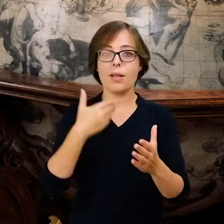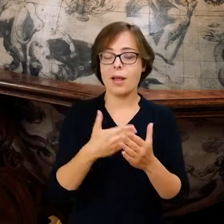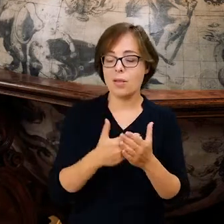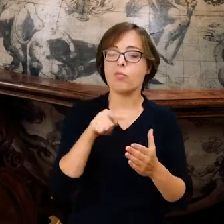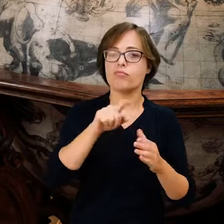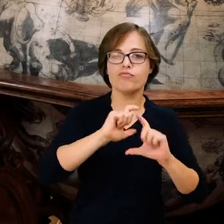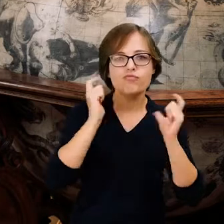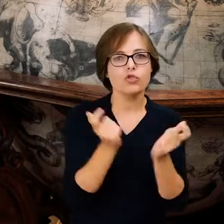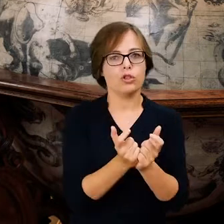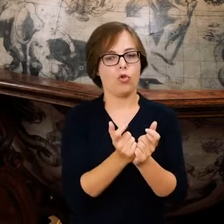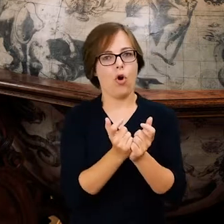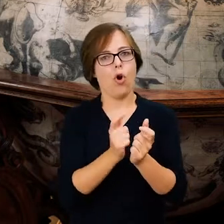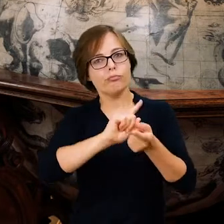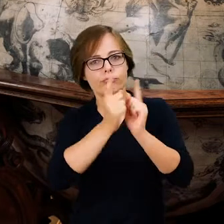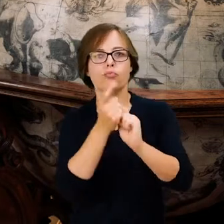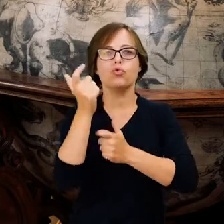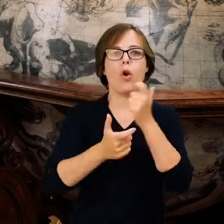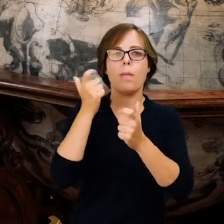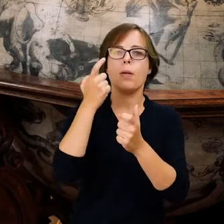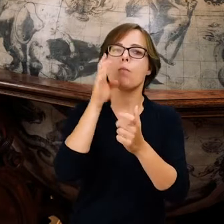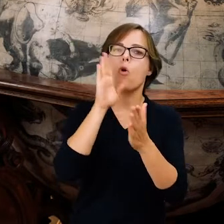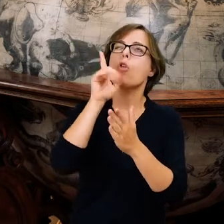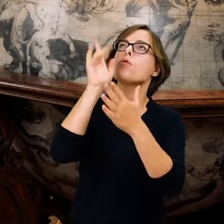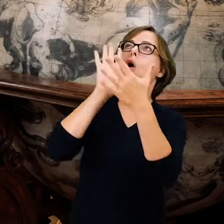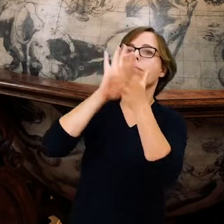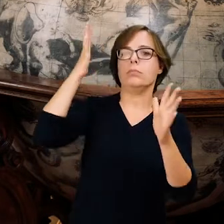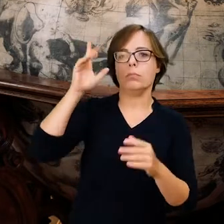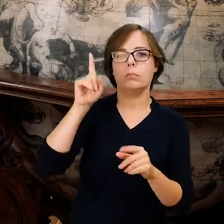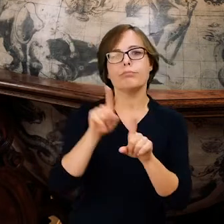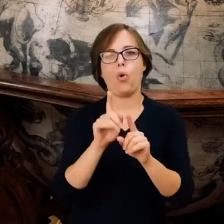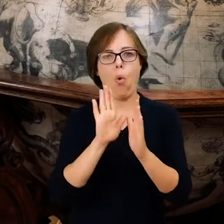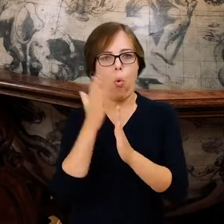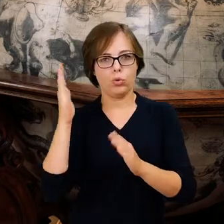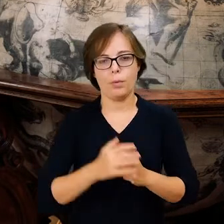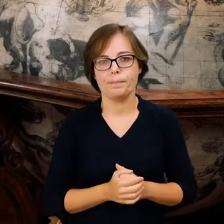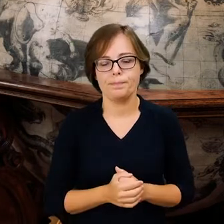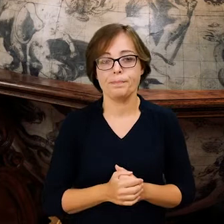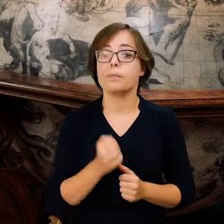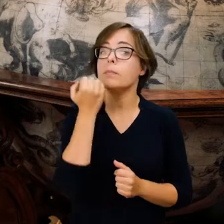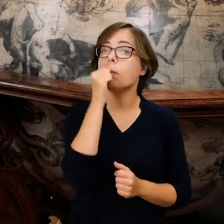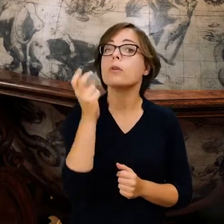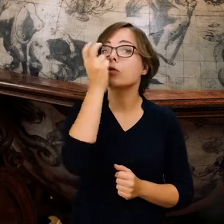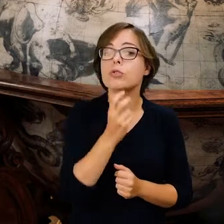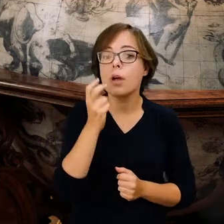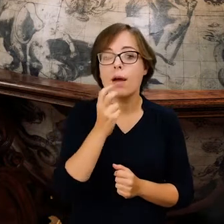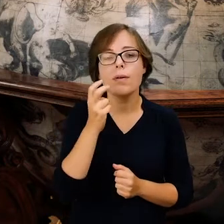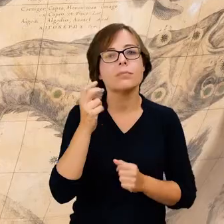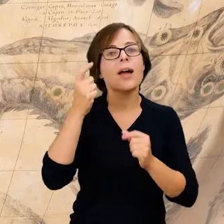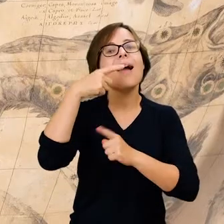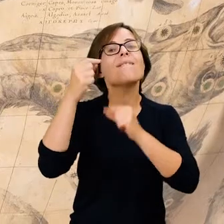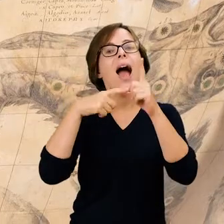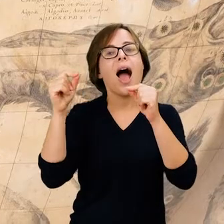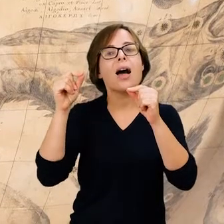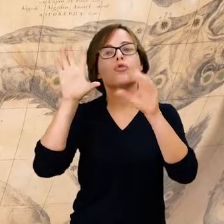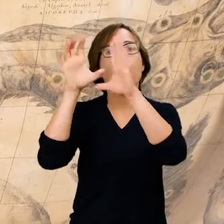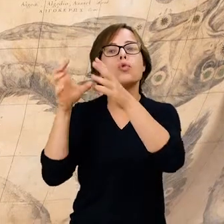przedstawione w odbiciu lustrzanym. Bardzo ciekawą rzeczą jest to, jak potraktowano gwiazdozbiory, a